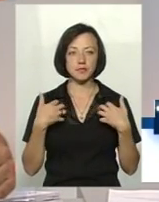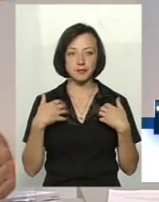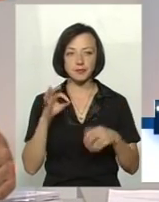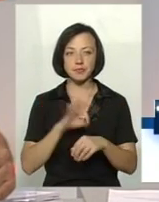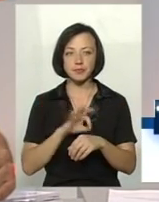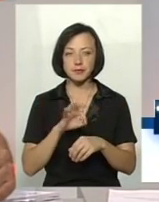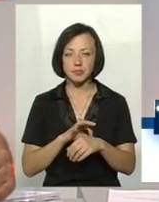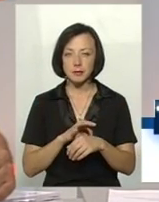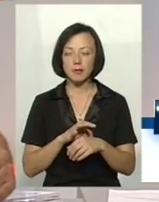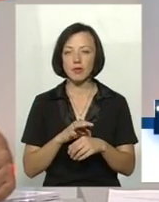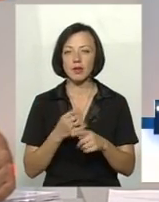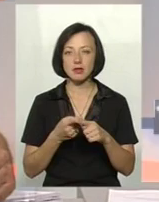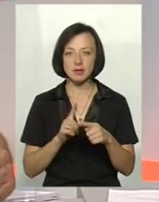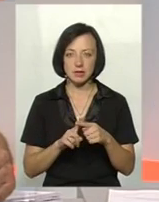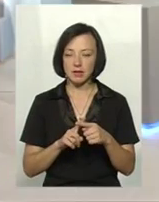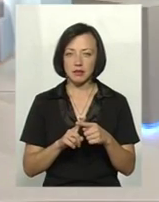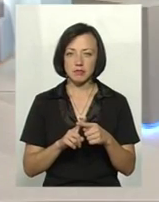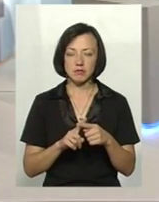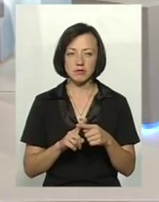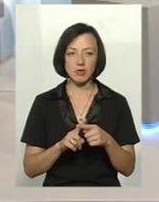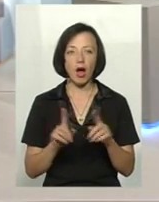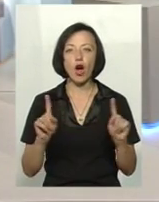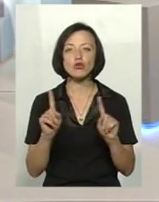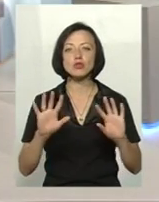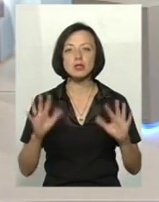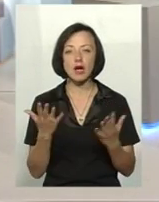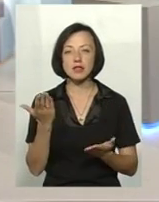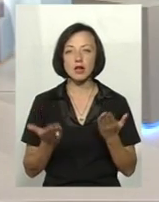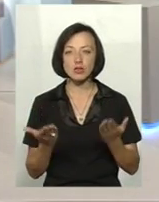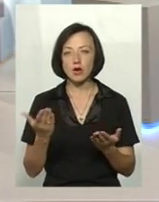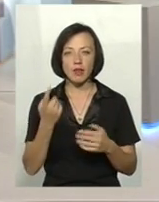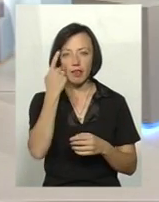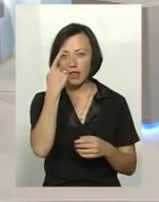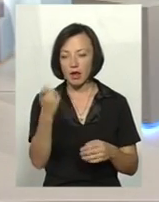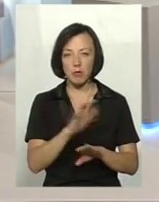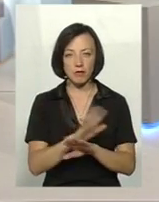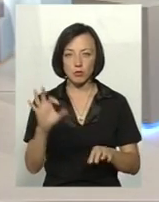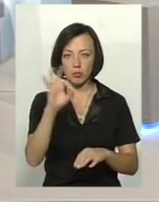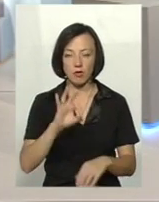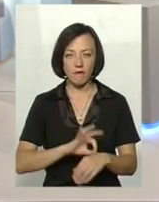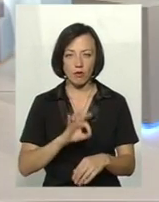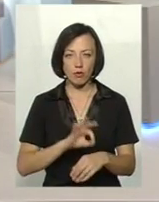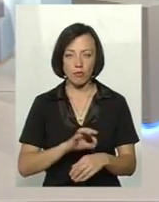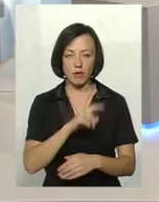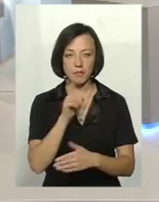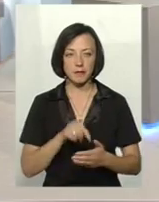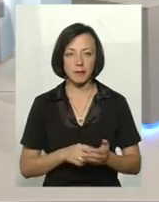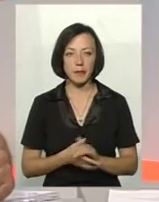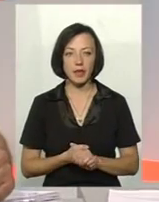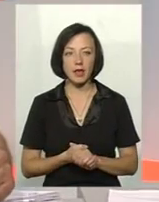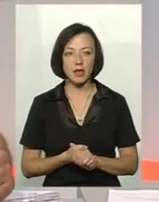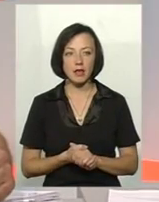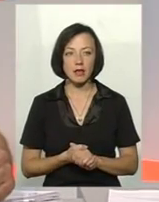на африканську чуму свиней. А що станеться все-таки, якщо не повідомити про хворобу? Ну,